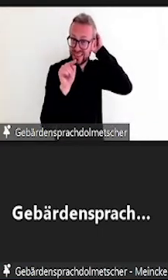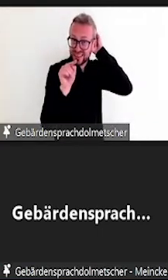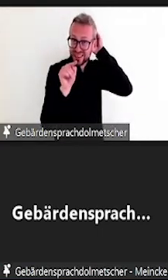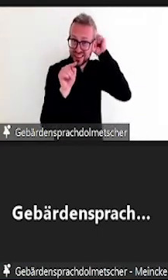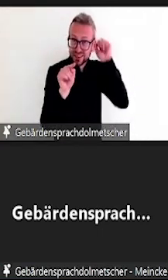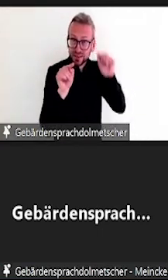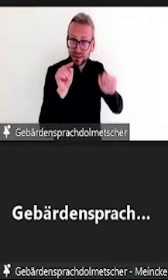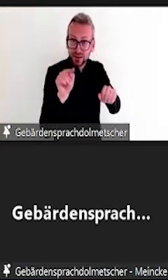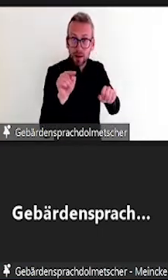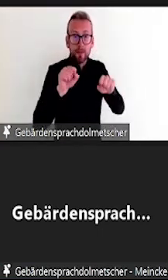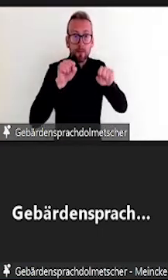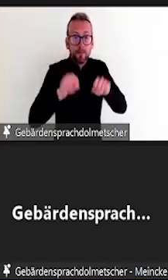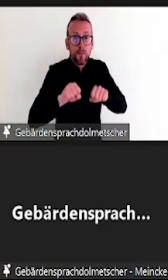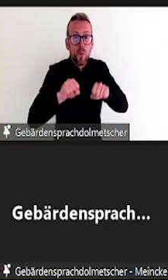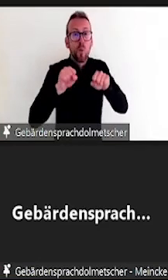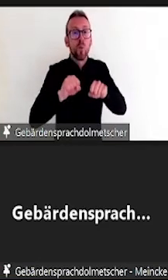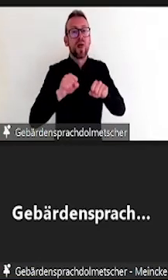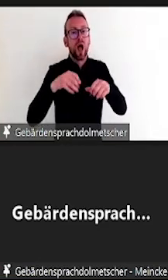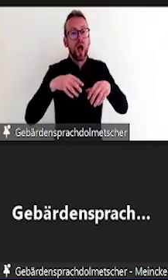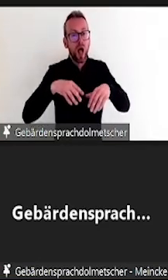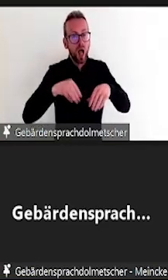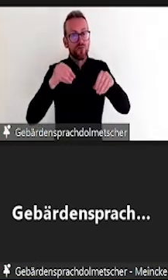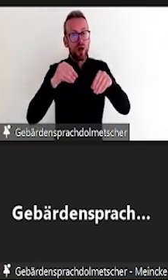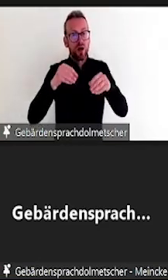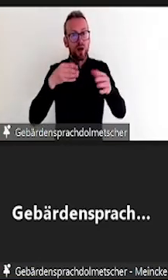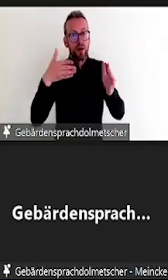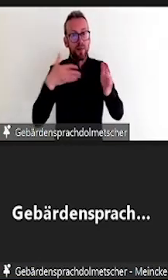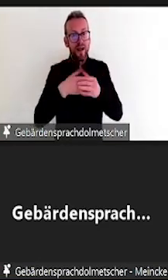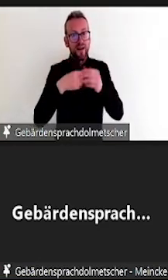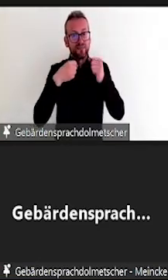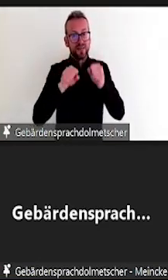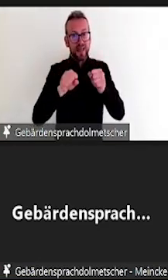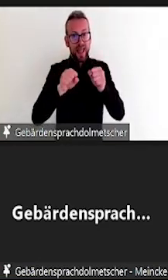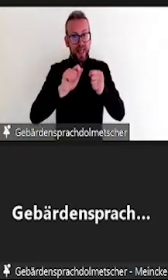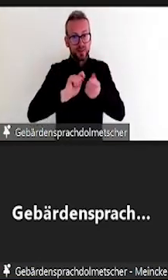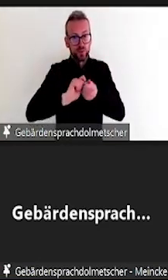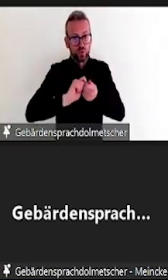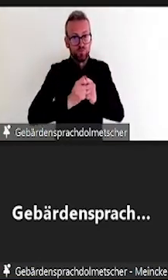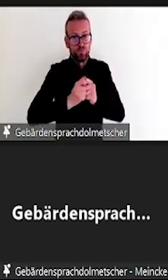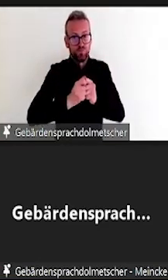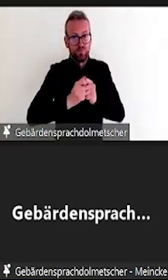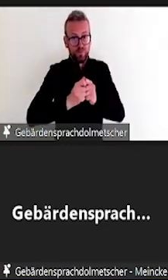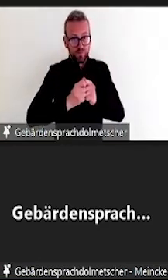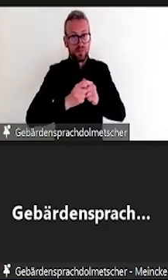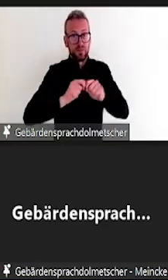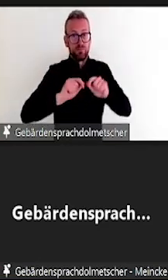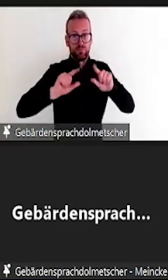Chancengleich gestaltet werden können. Und auf diese beiden Aspekte wollen wir dann jetzt nochmal näher eingehen.